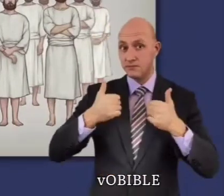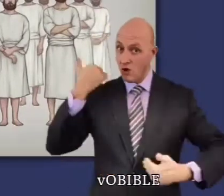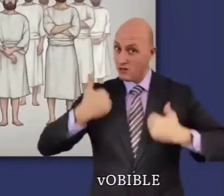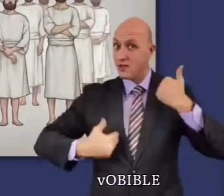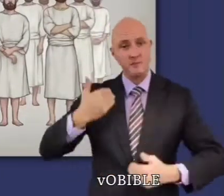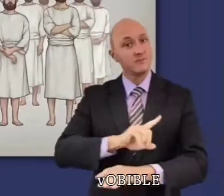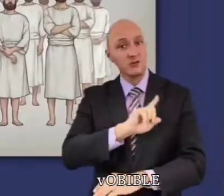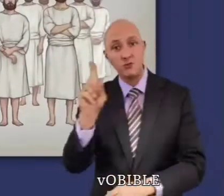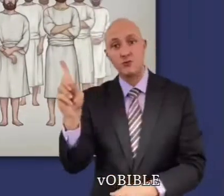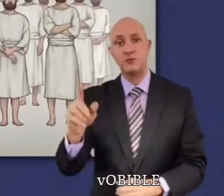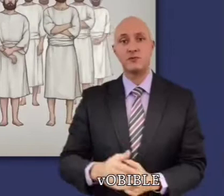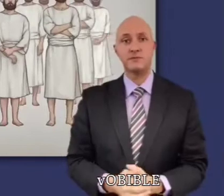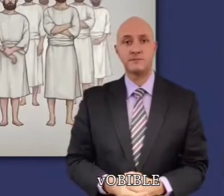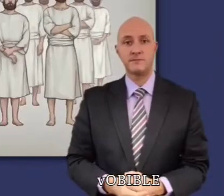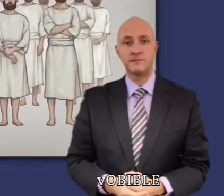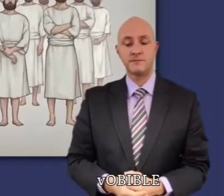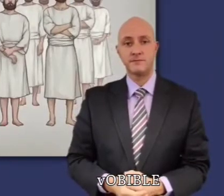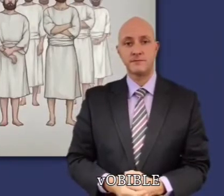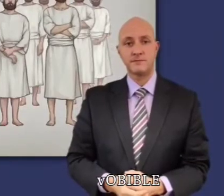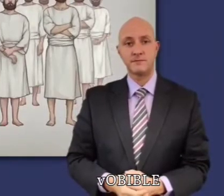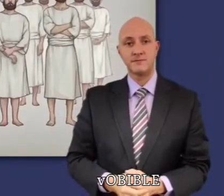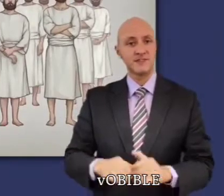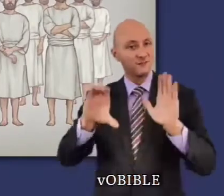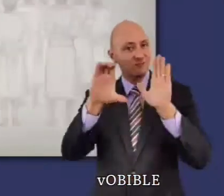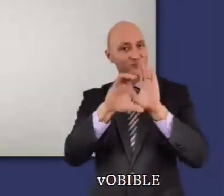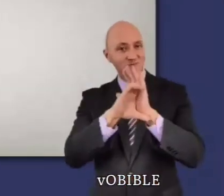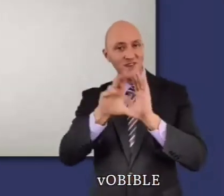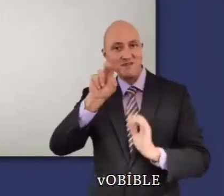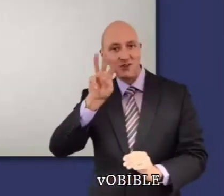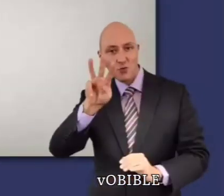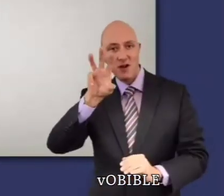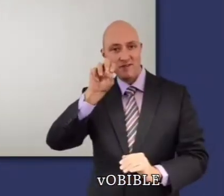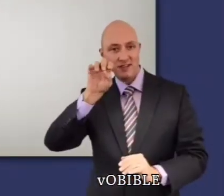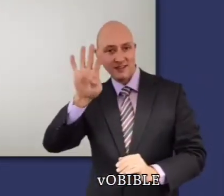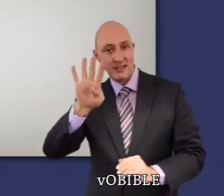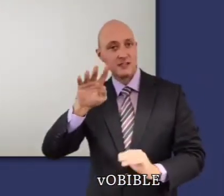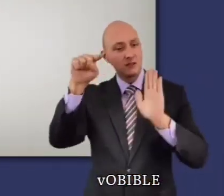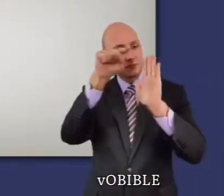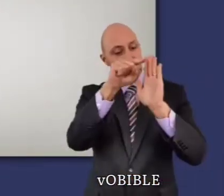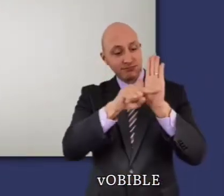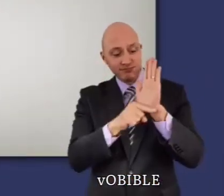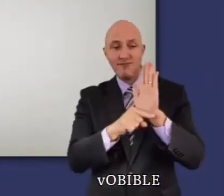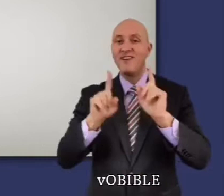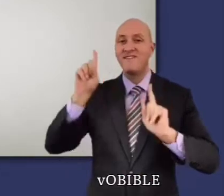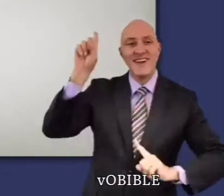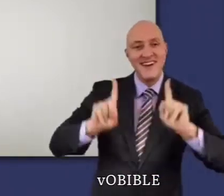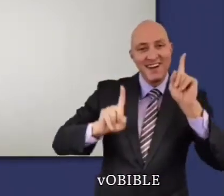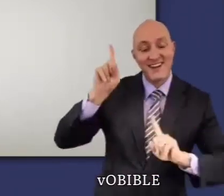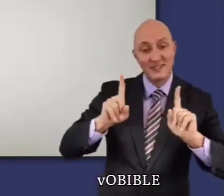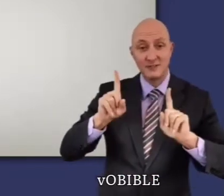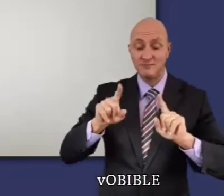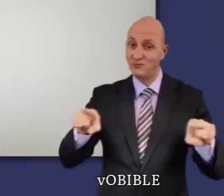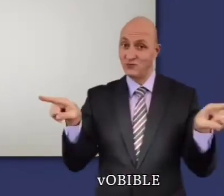corps, ils ne doivent avoir aucune tare physique. Dans les chapitres 23 et 24 se trouvent des instructions pour la